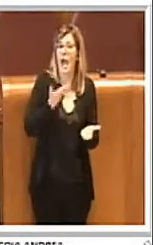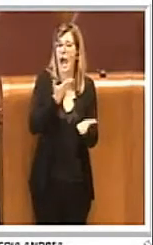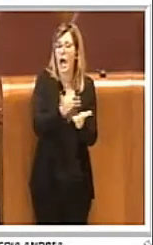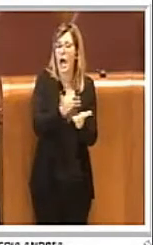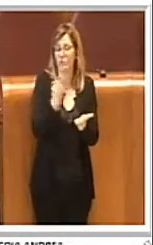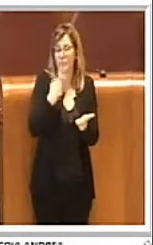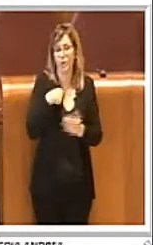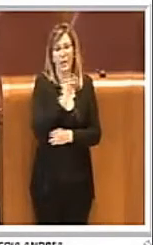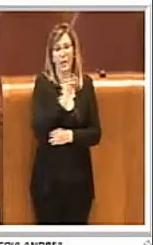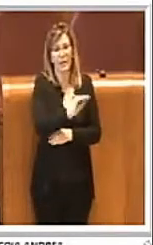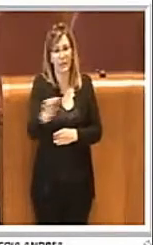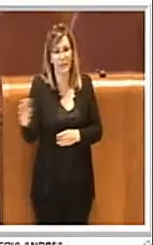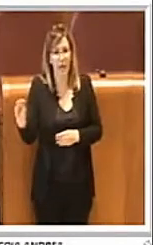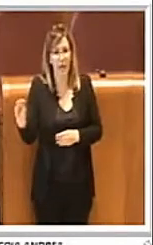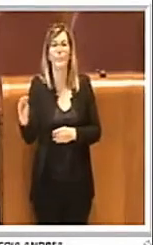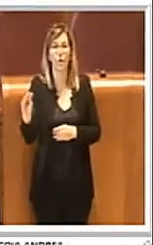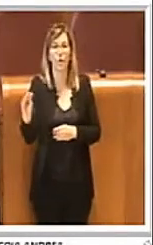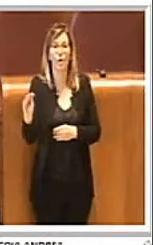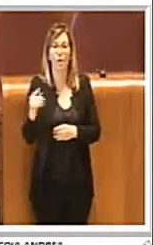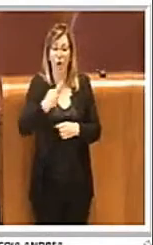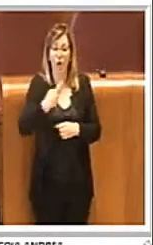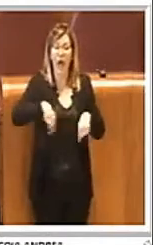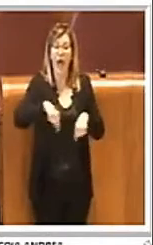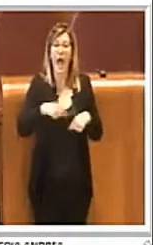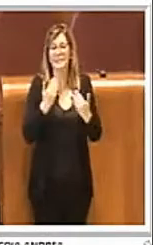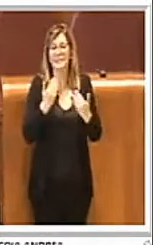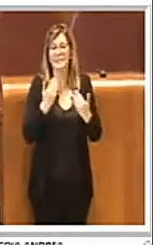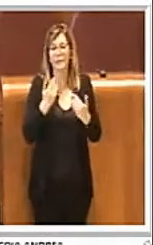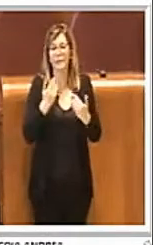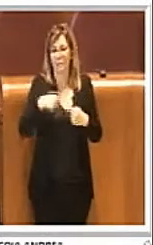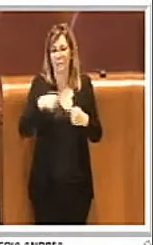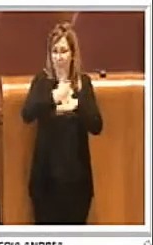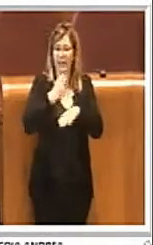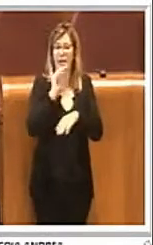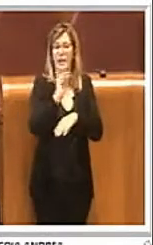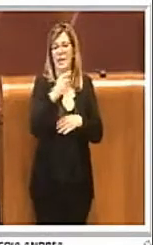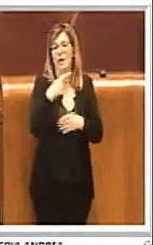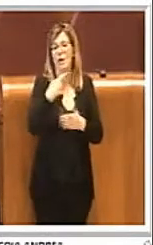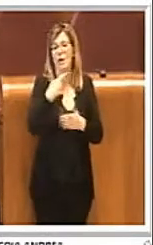questo proponiamo all'Assemblea Capitolina per la votazione. Grazie Presidente.